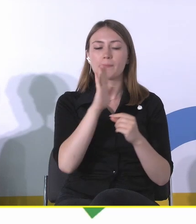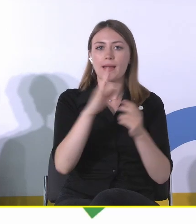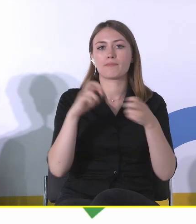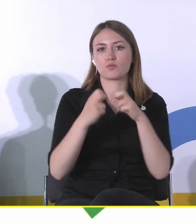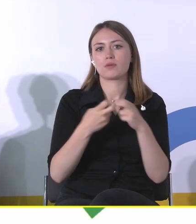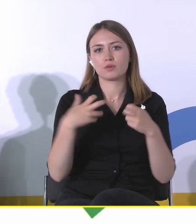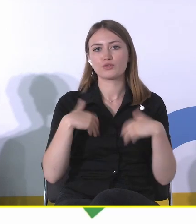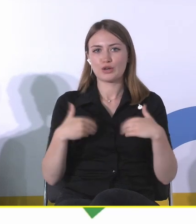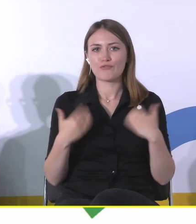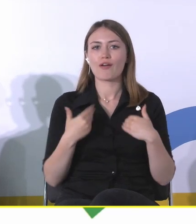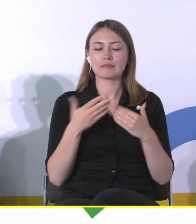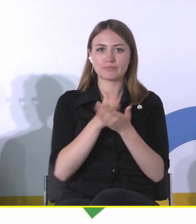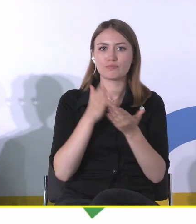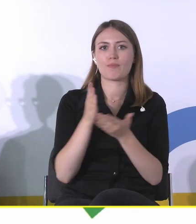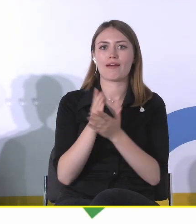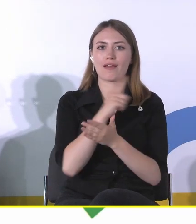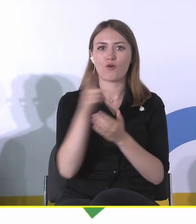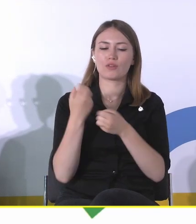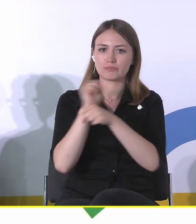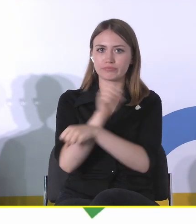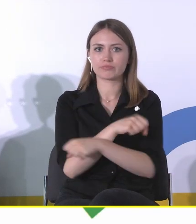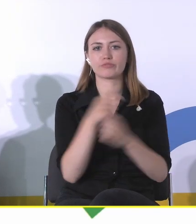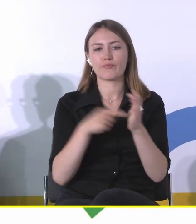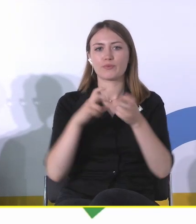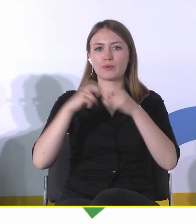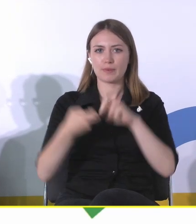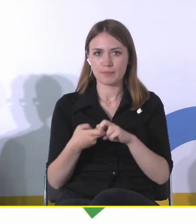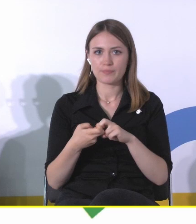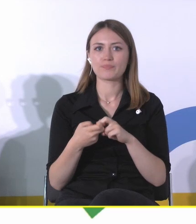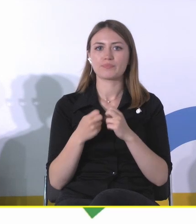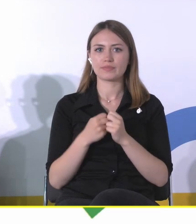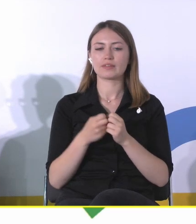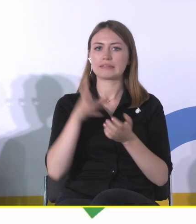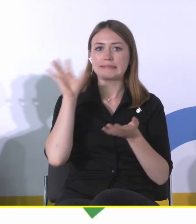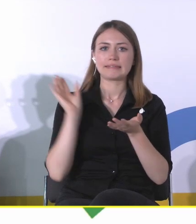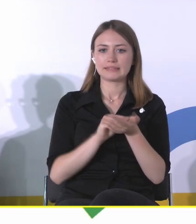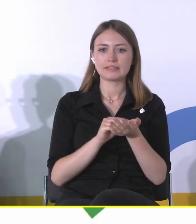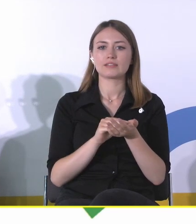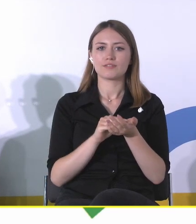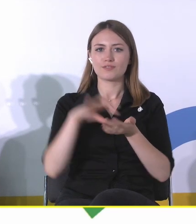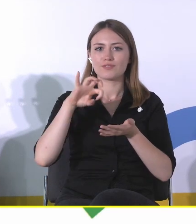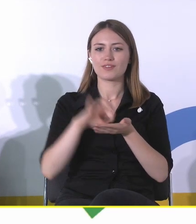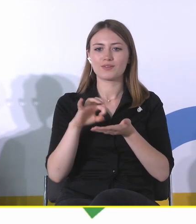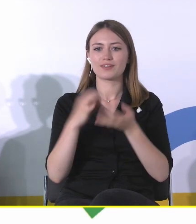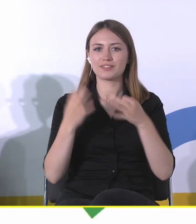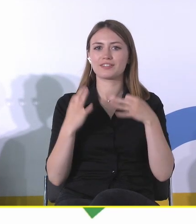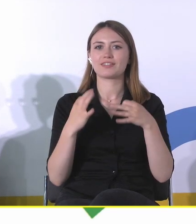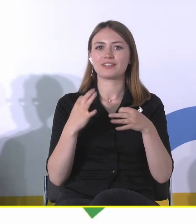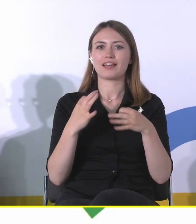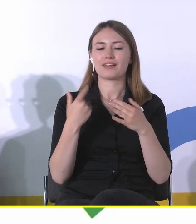pomagać im w przezwyciężaniu tych problemów. Znowu tutaj mi się, akurat nie tak dzisiaj, nie wiem, ten przykład mi się